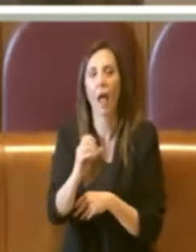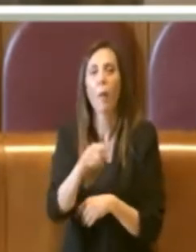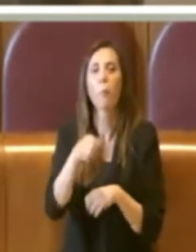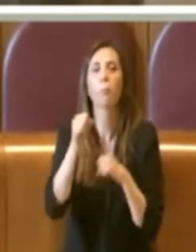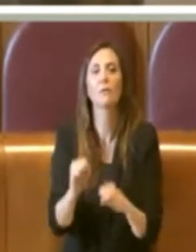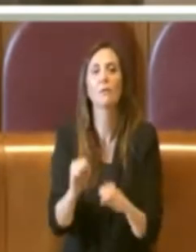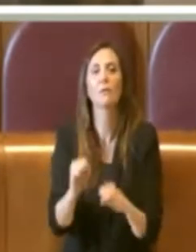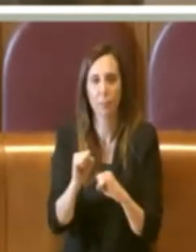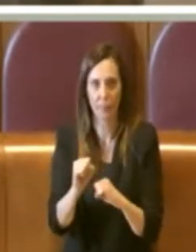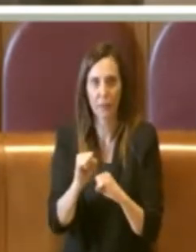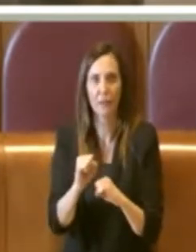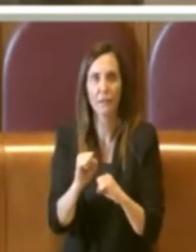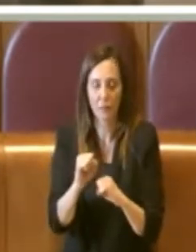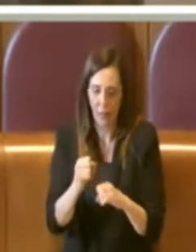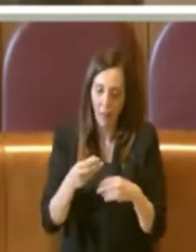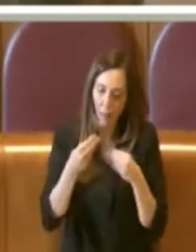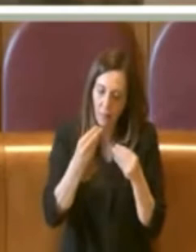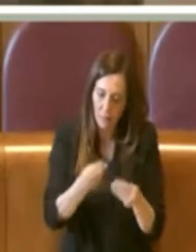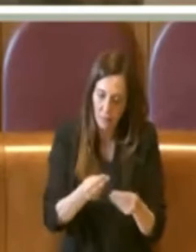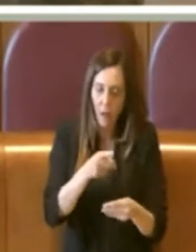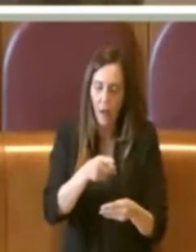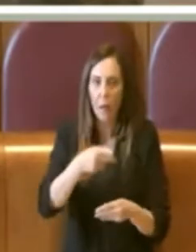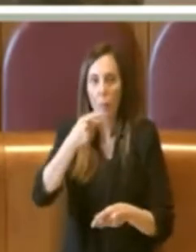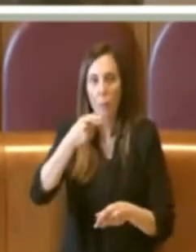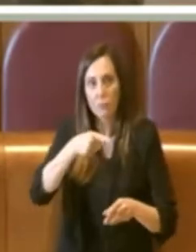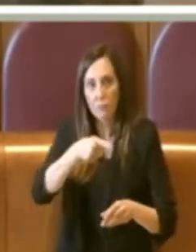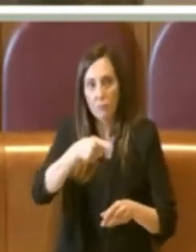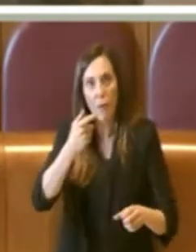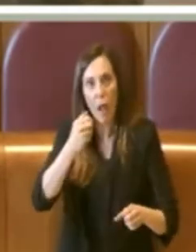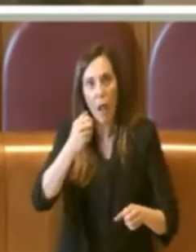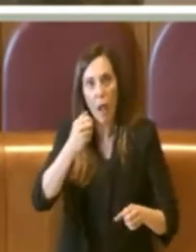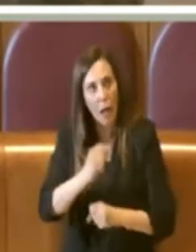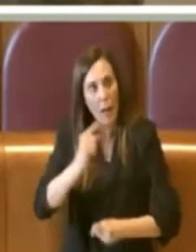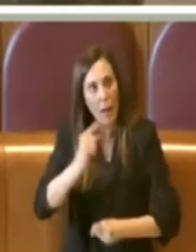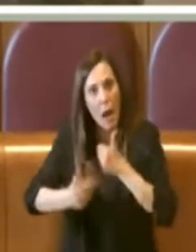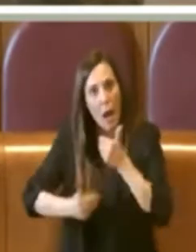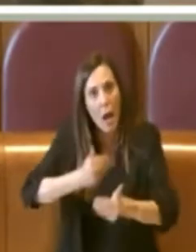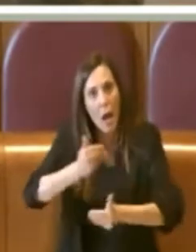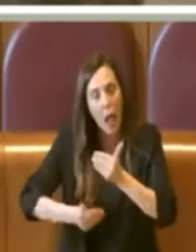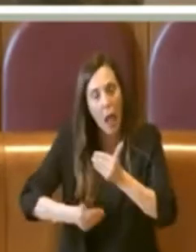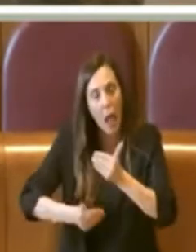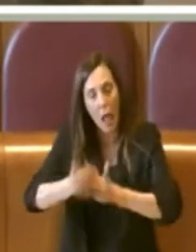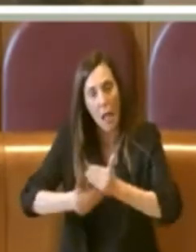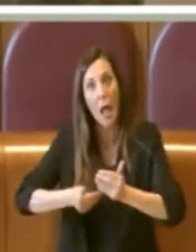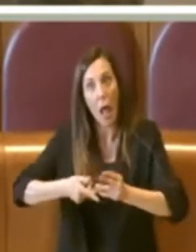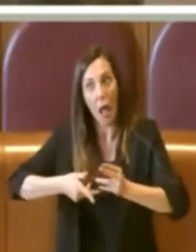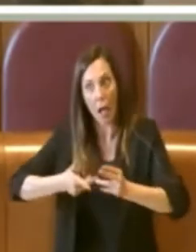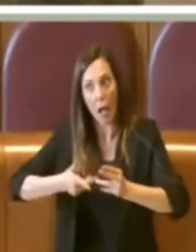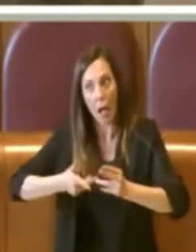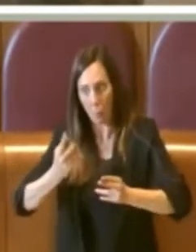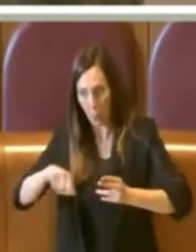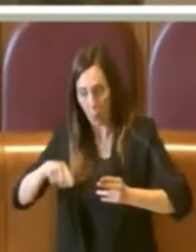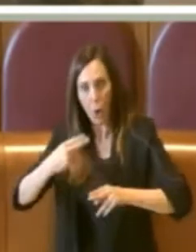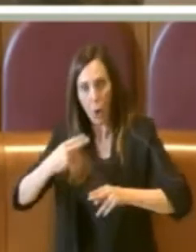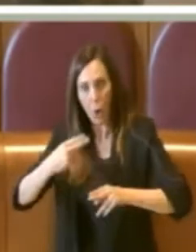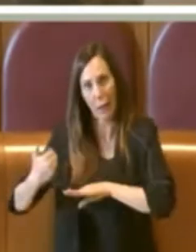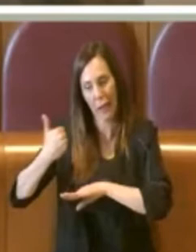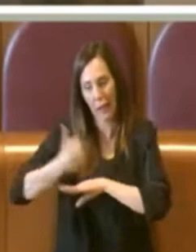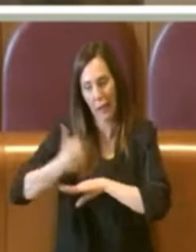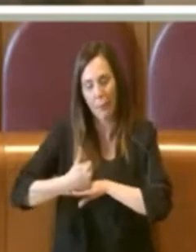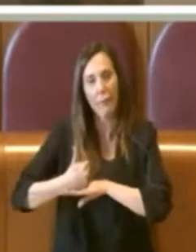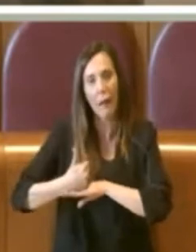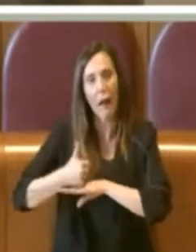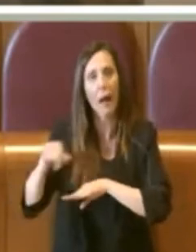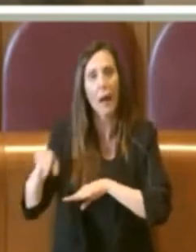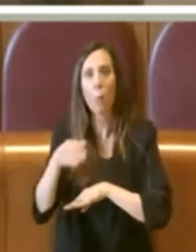esercitare nella maniera più efficiente possibile il servizio, e anche, ovviamente, Roma Capitale, di essere nelle migliori